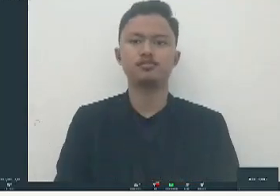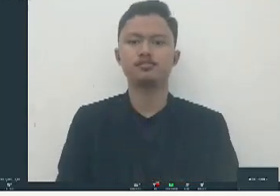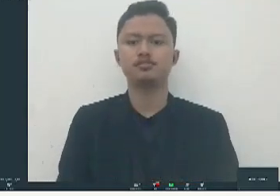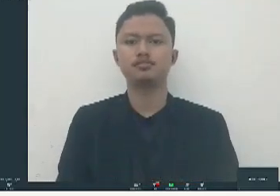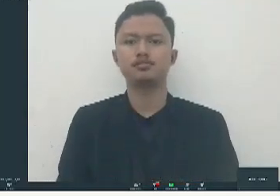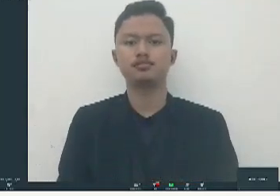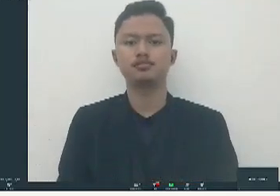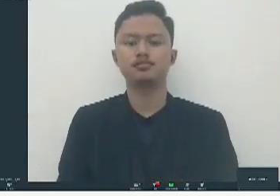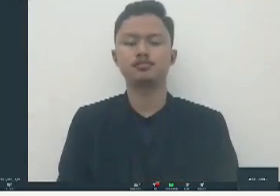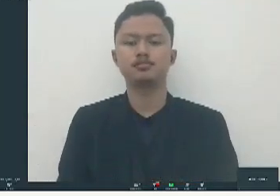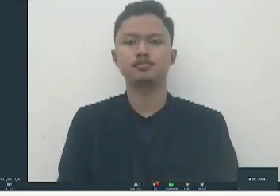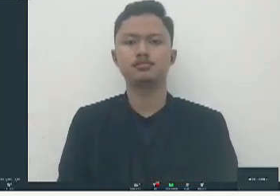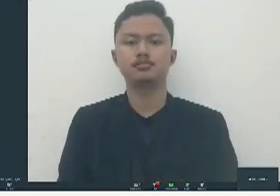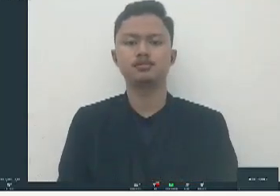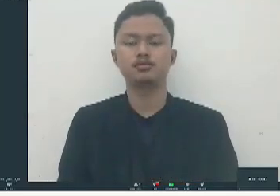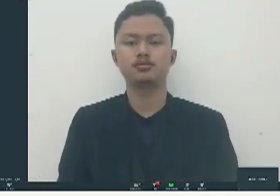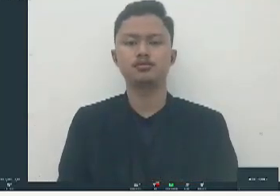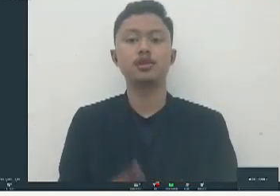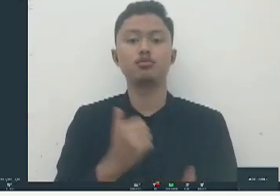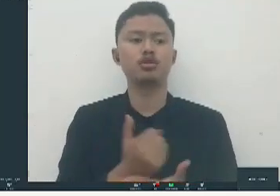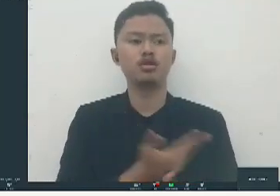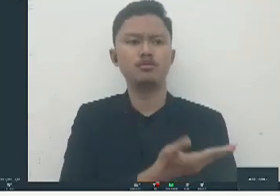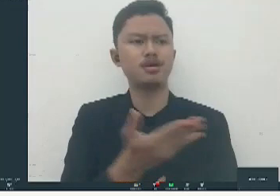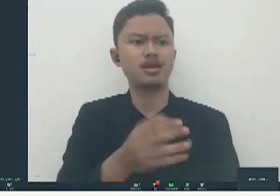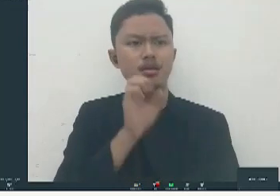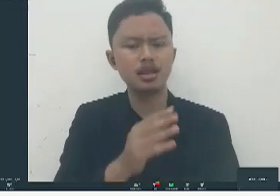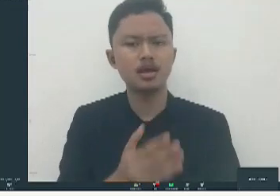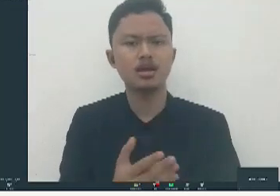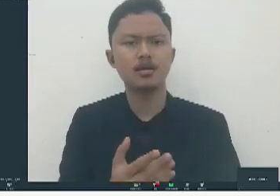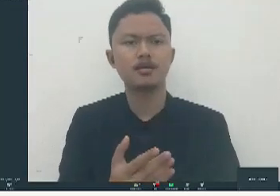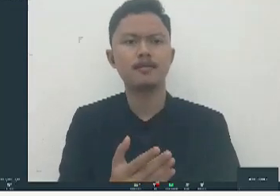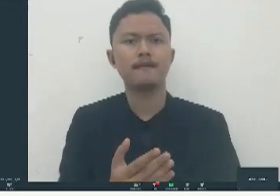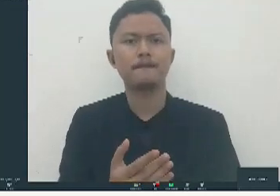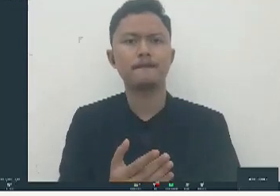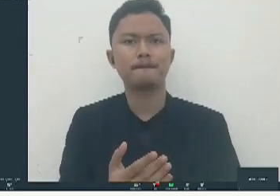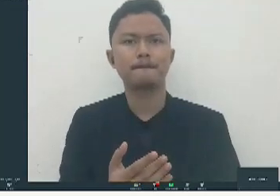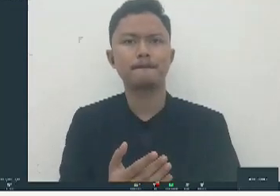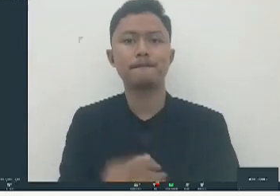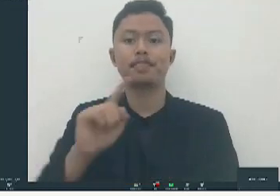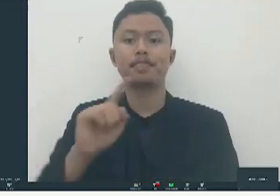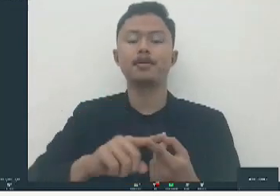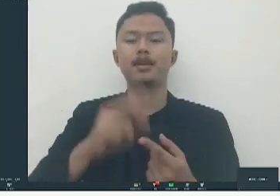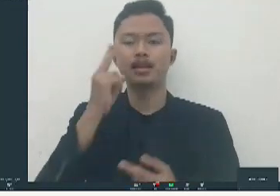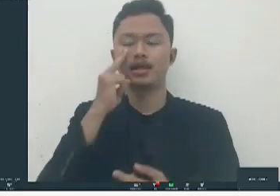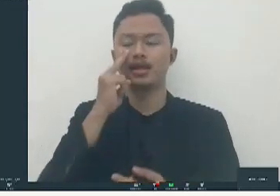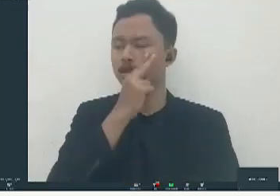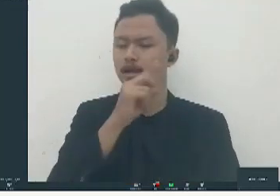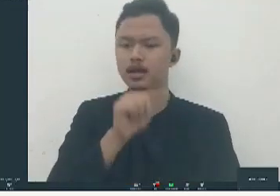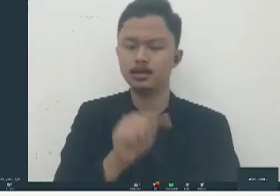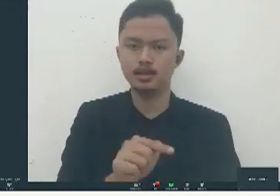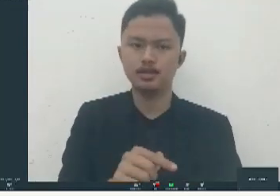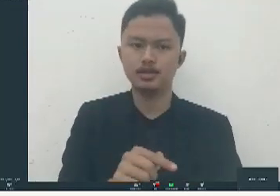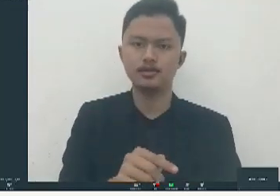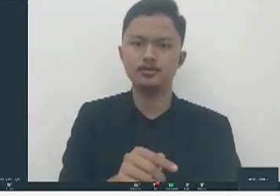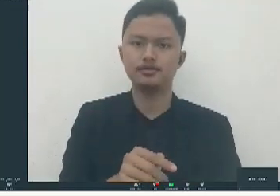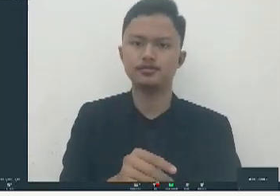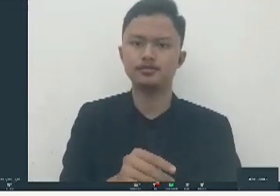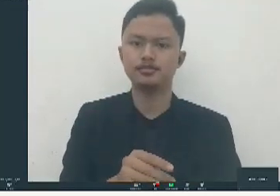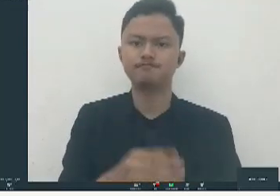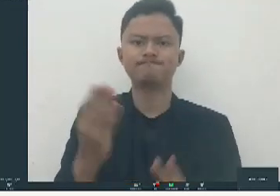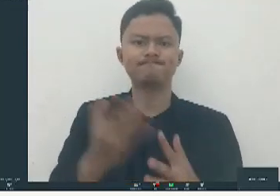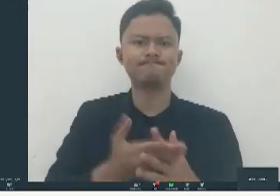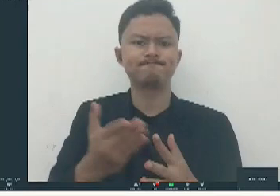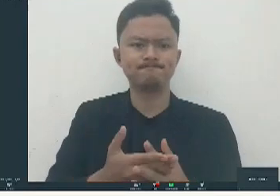mereka juga menyatakan bahwa apa namanya bahwa teman-teman netra ini bisa mengakses untuk